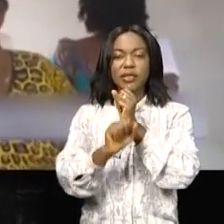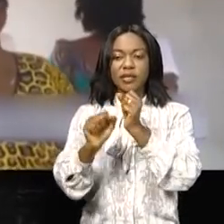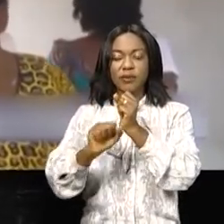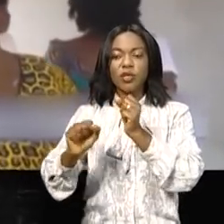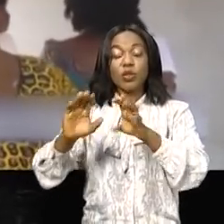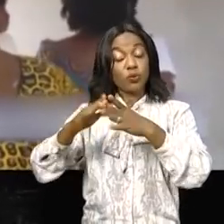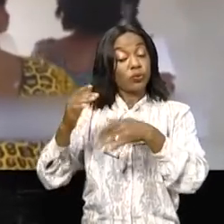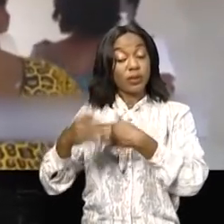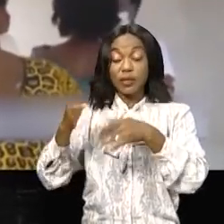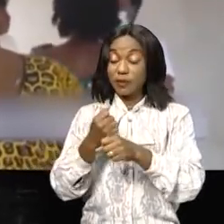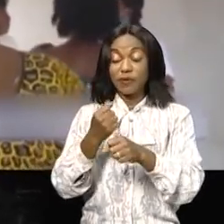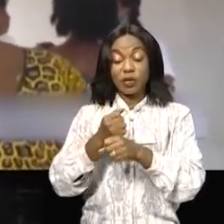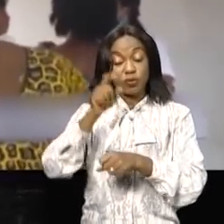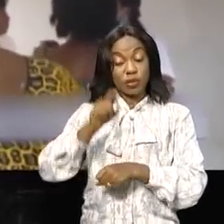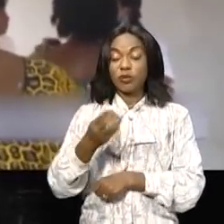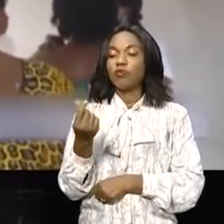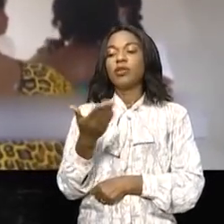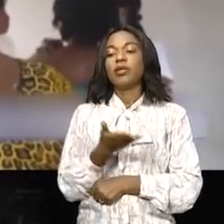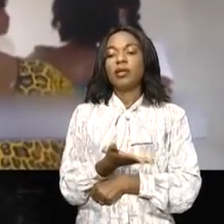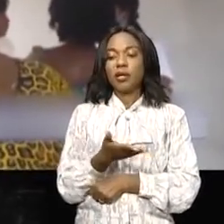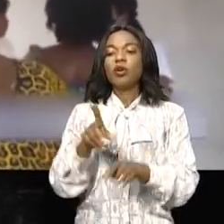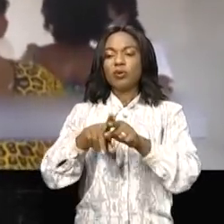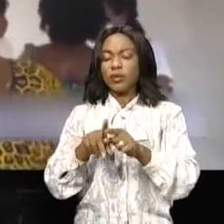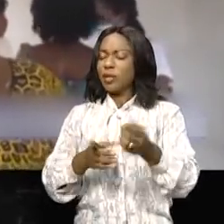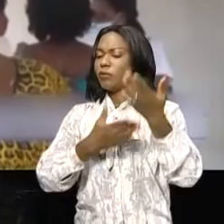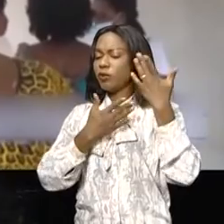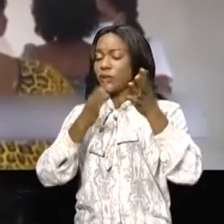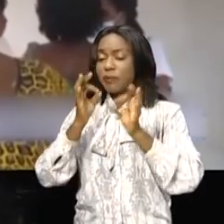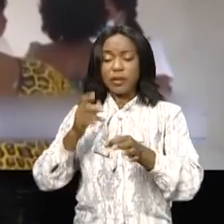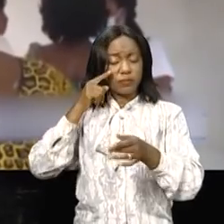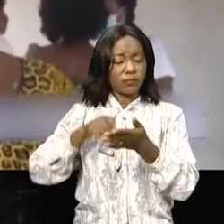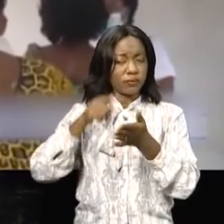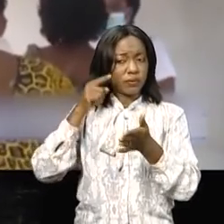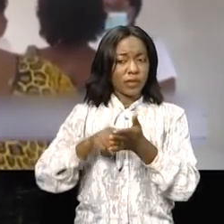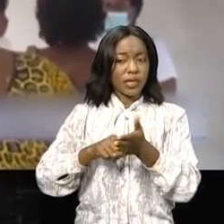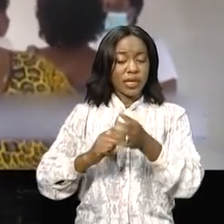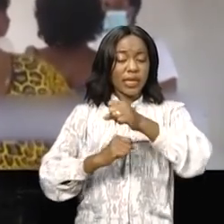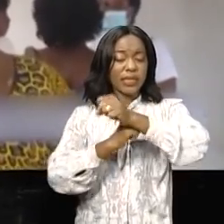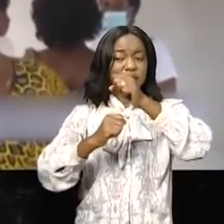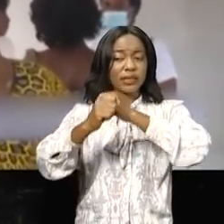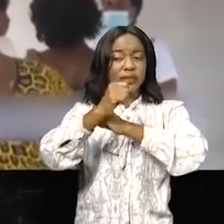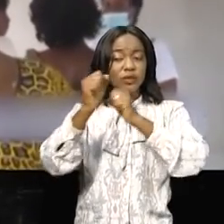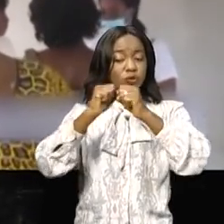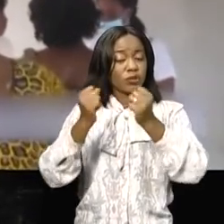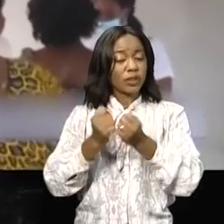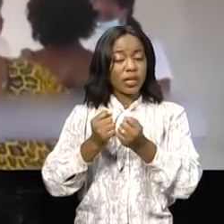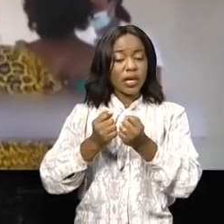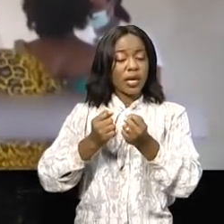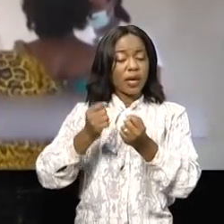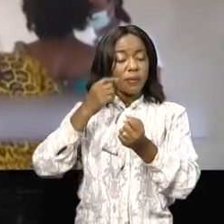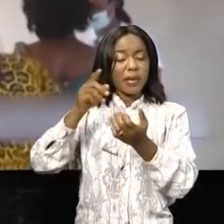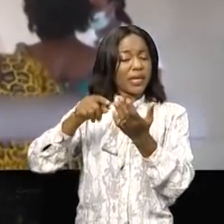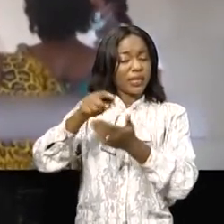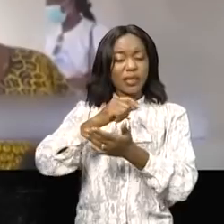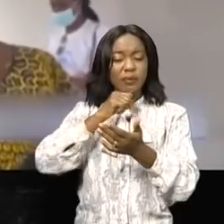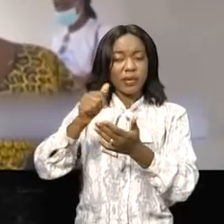moyens, tout travail demande une considération. Mais nous avons remarqué que les assistants de ce serre ne sont même pas repris par rapport à